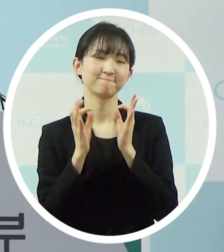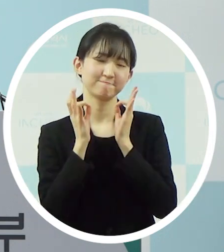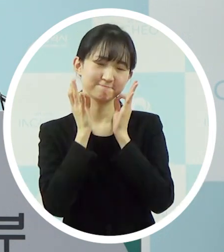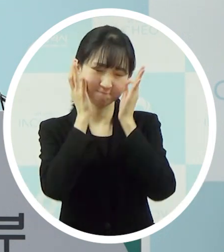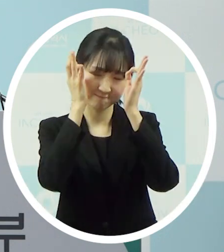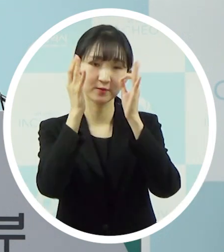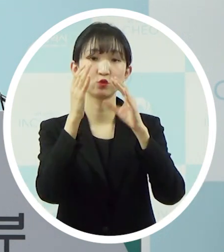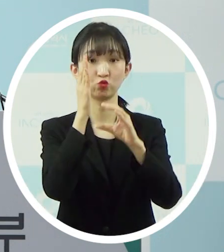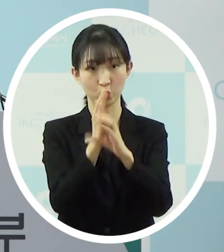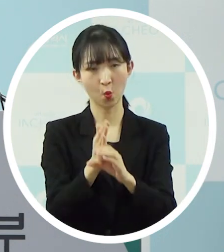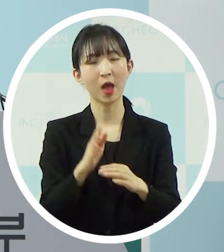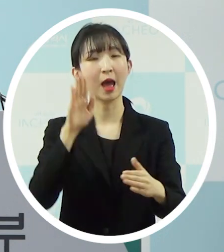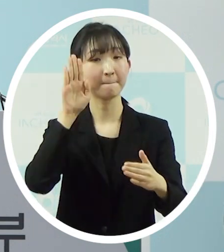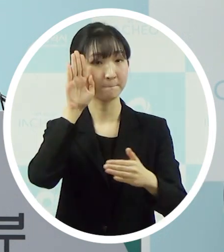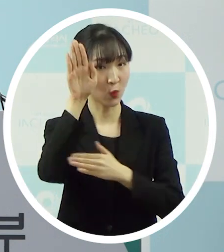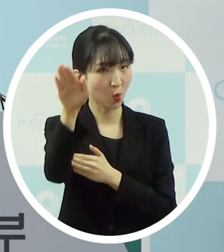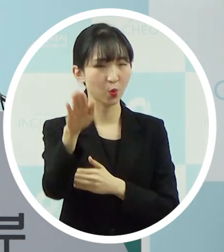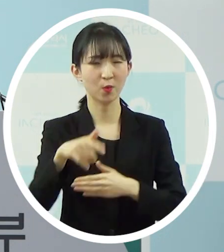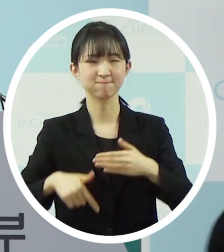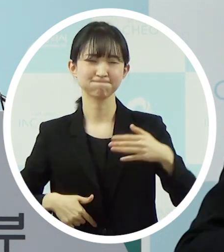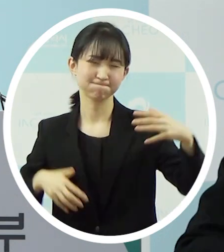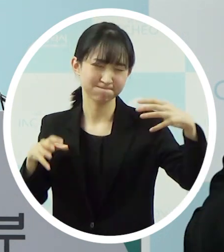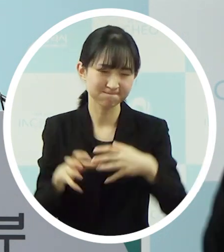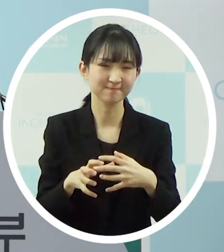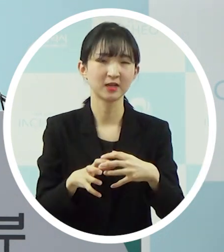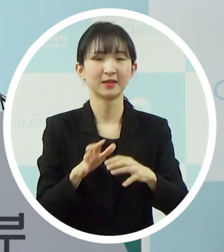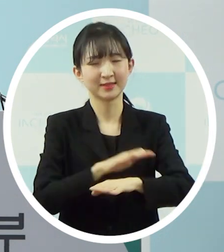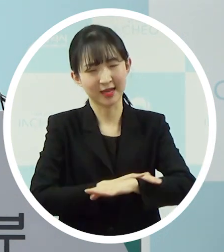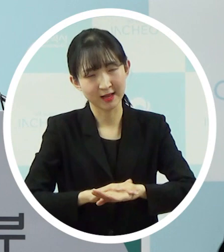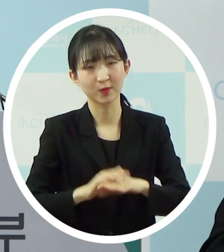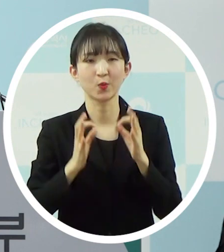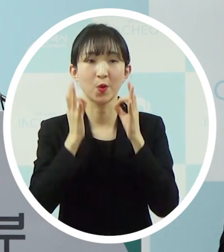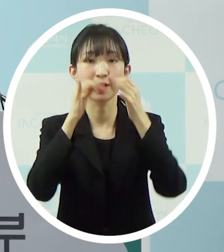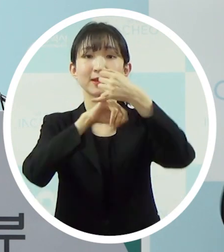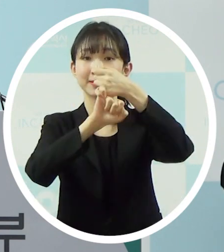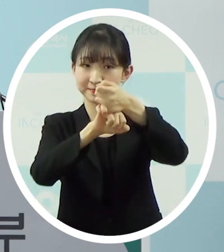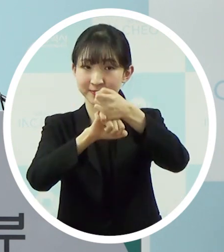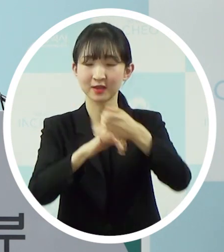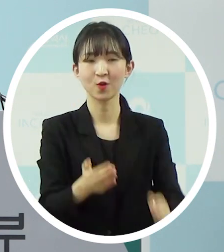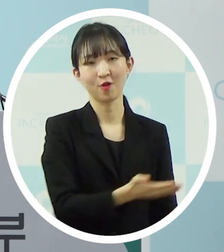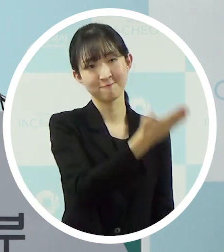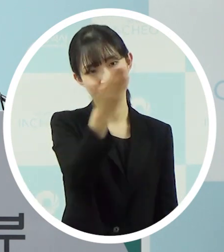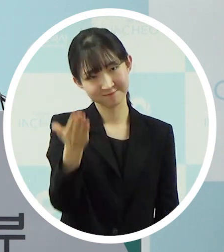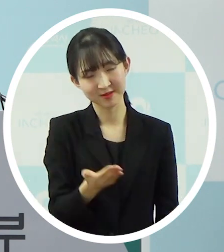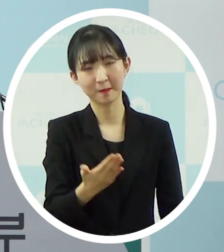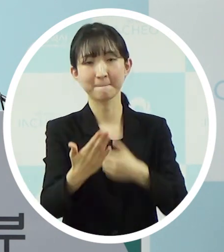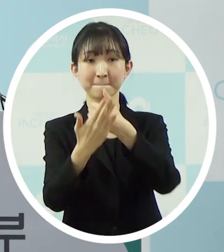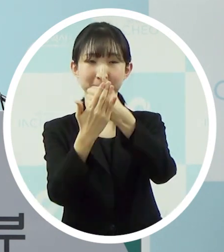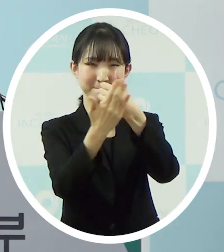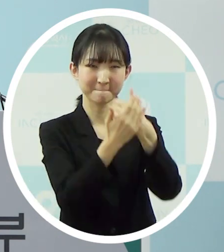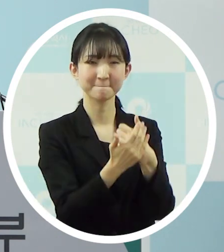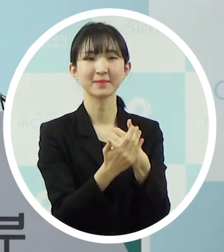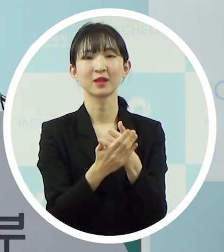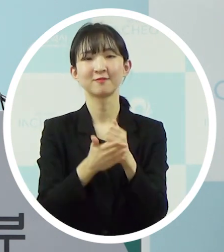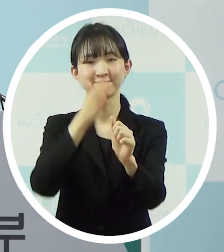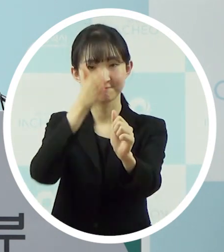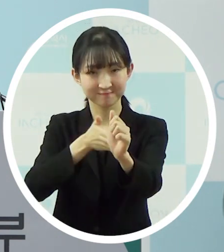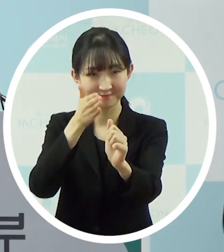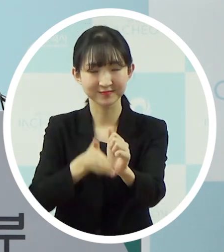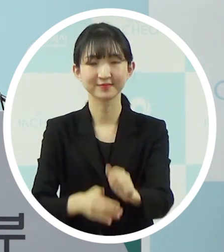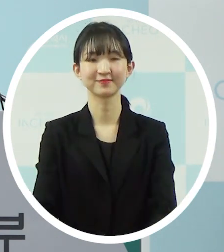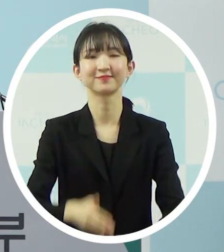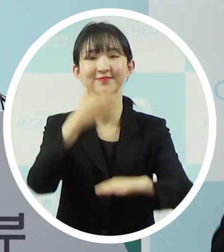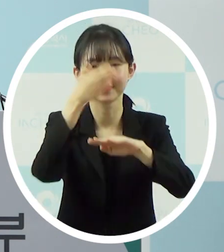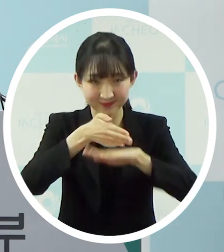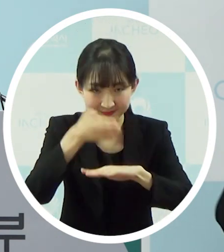다해왔고 앞으로도 온 힘을 다하겠습니다. 부디 시민 여러분의 동참을 간곡히 호소드립니다.